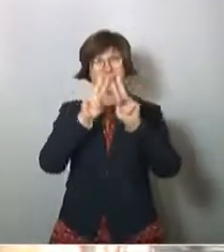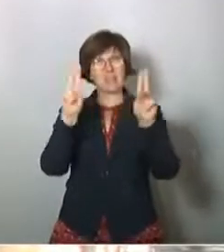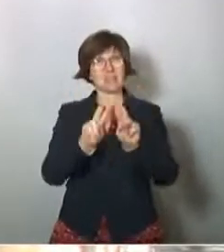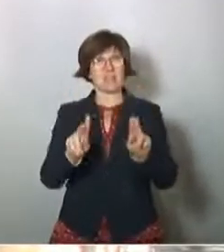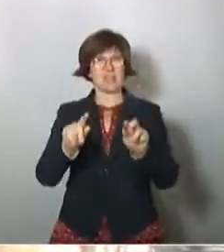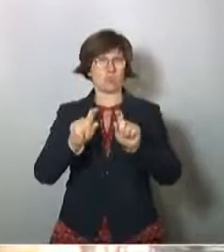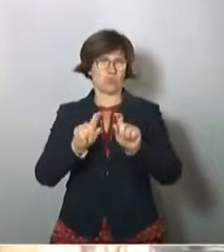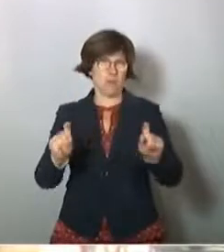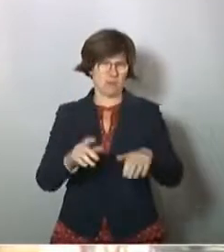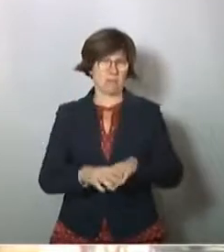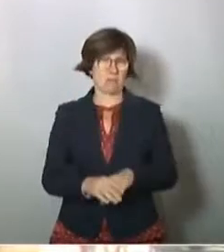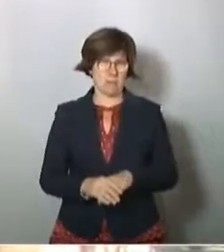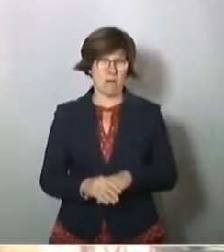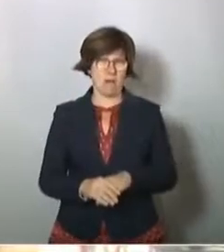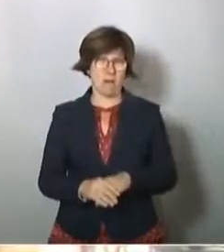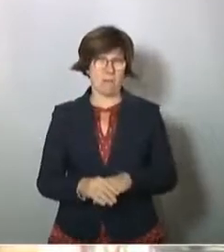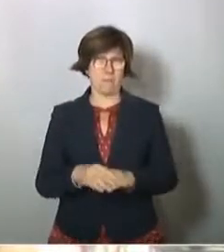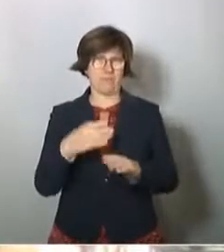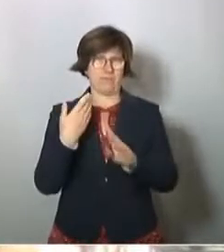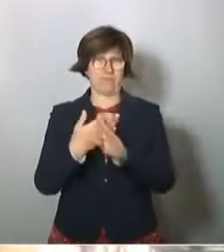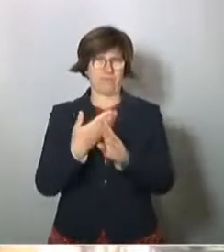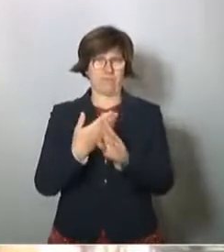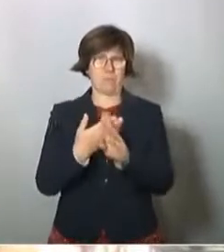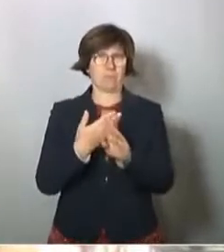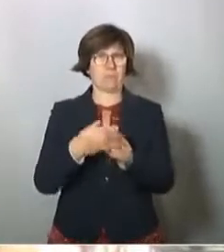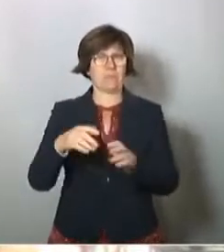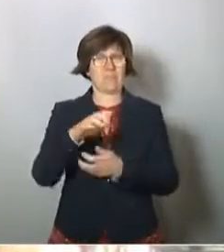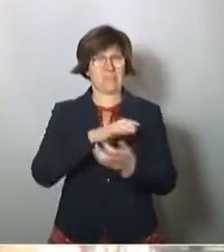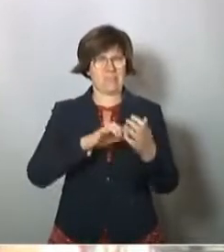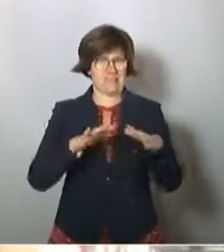dieser Krise.